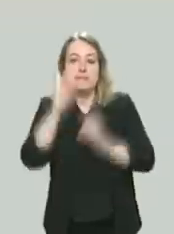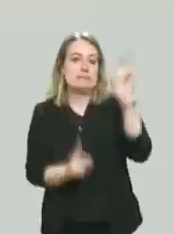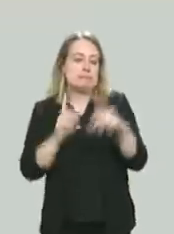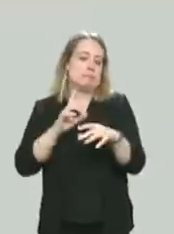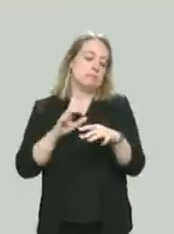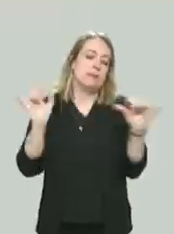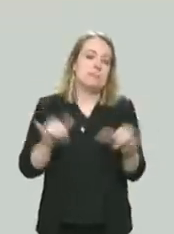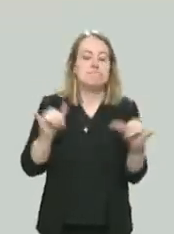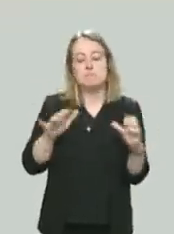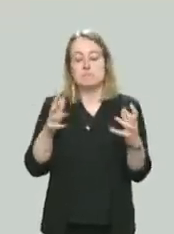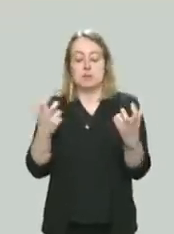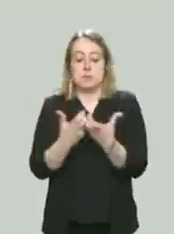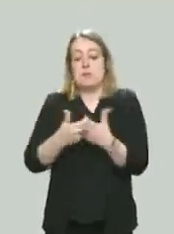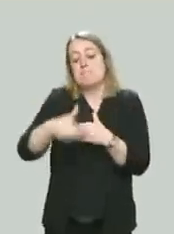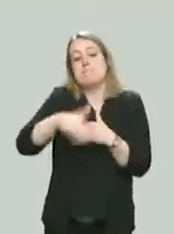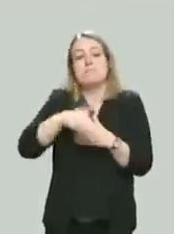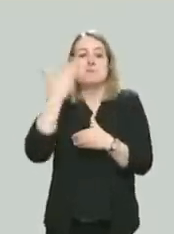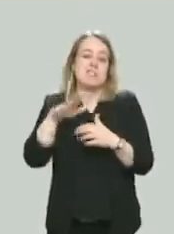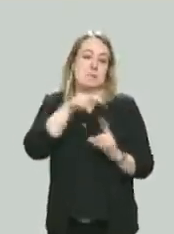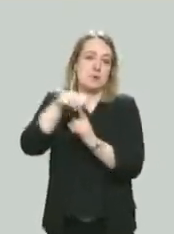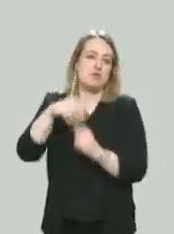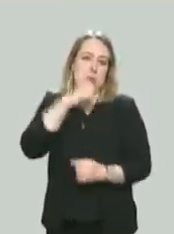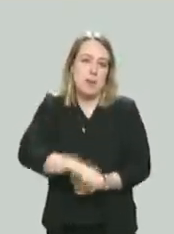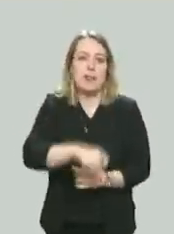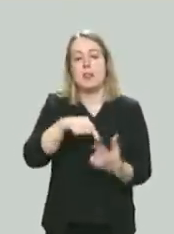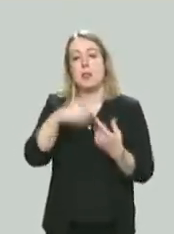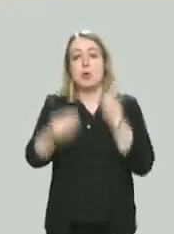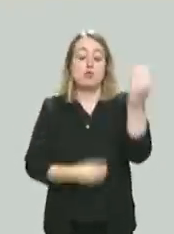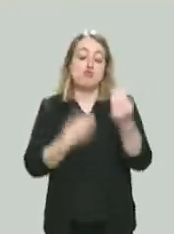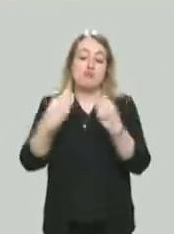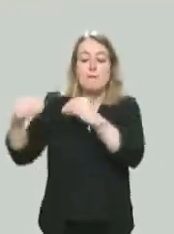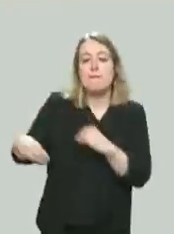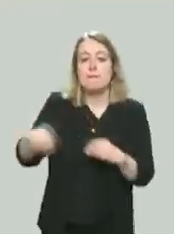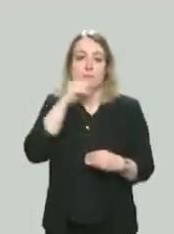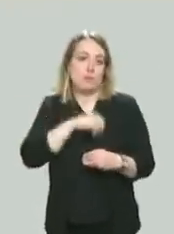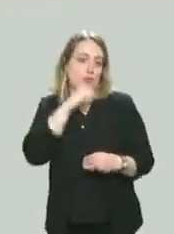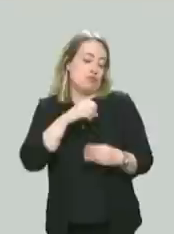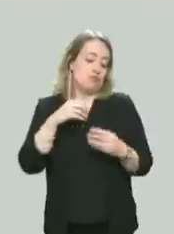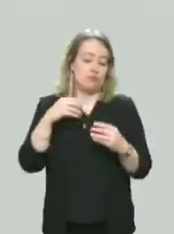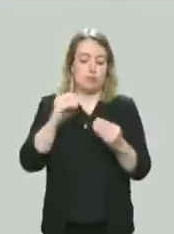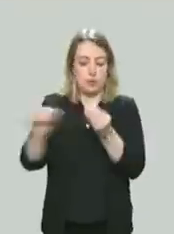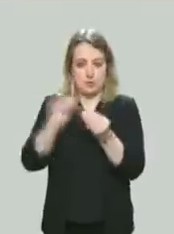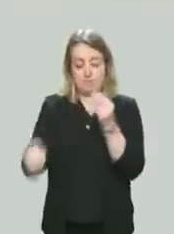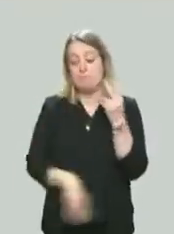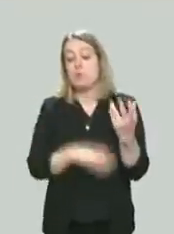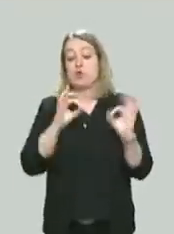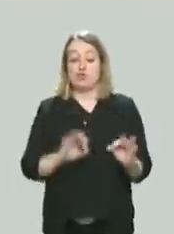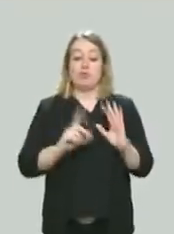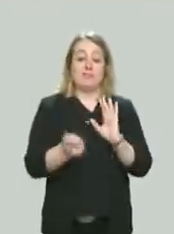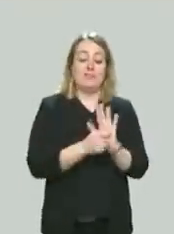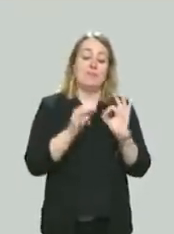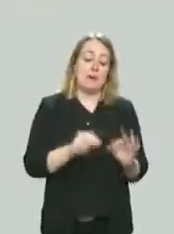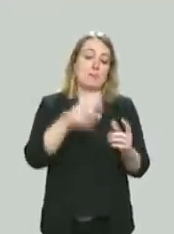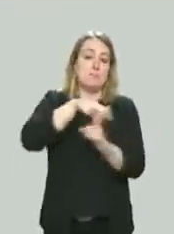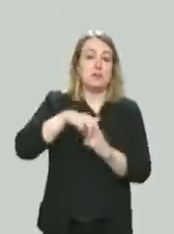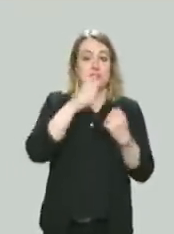exemple, on peut l'imaginer dans les prochaines semaines, les marchés de Noël ou encore des brocantes. S'agissant d'ailleurs des marchés de Noël, leur accès sera lui